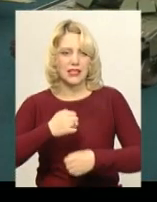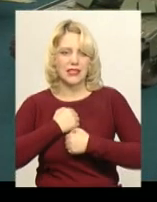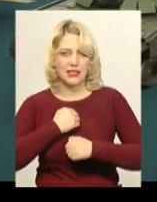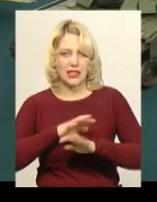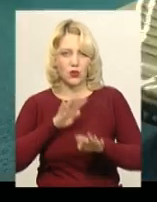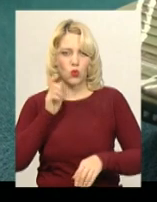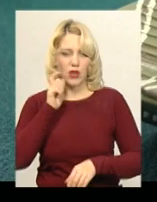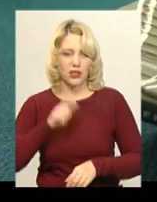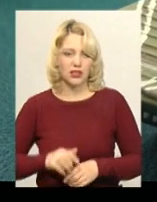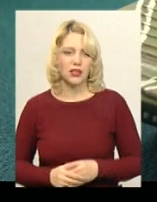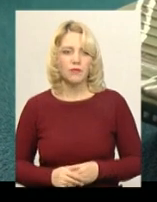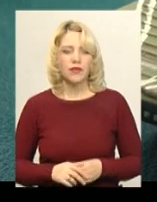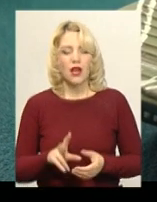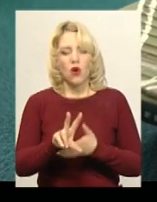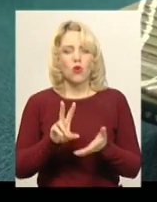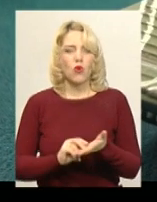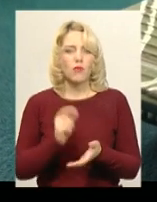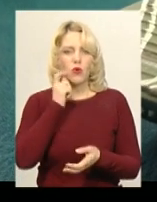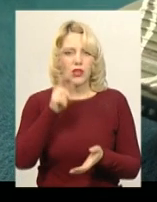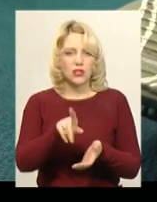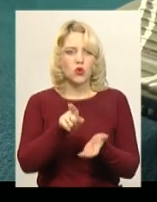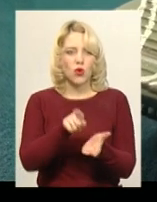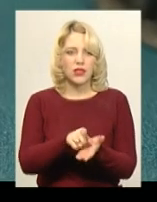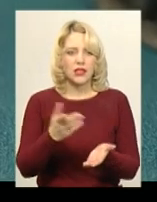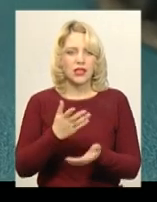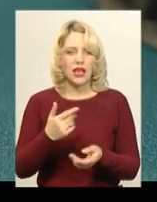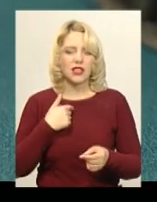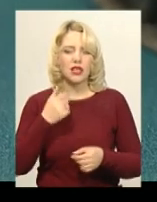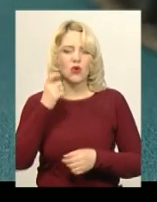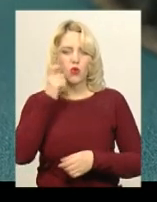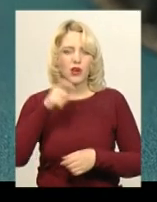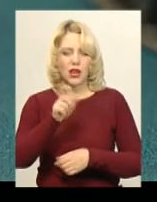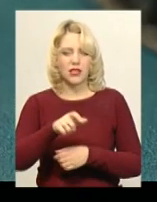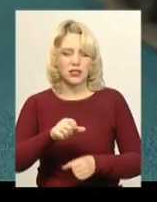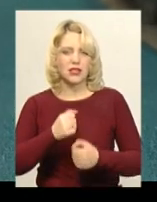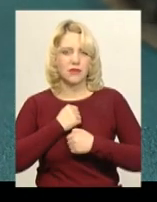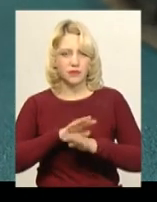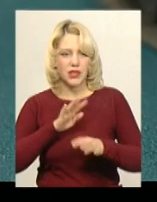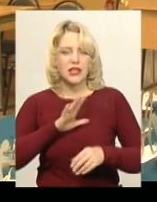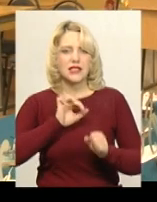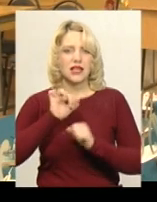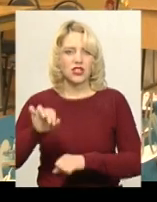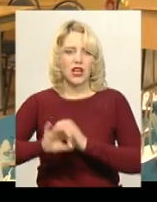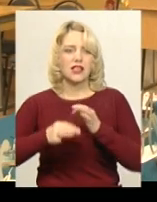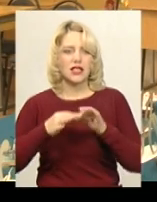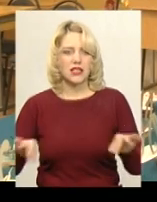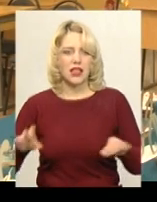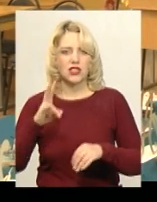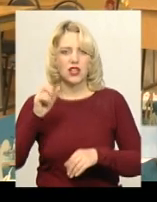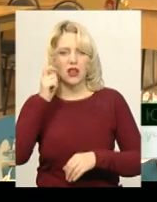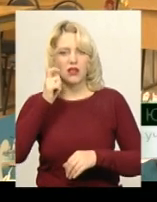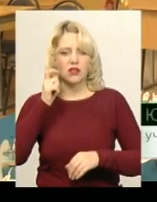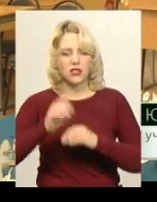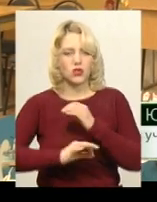Яцький впривіз на змагання копію українського танка, на якому вояки Збройних сил України захищали незалежність держави на Сході. Це БМП-1, наш